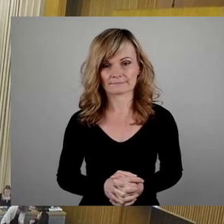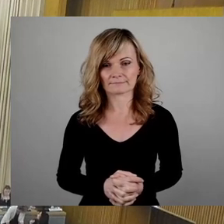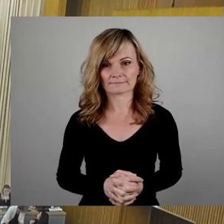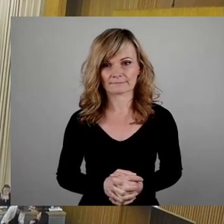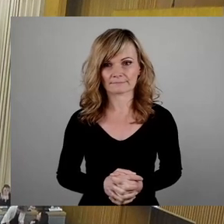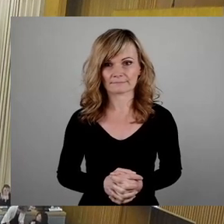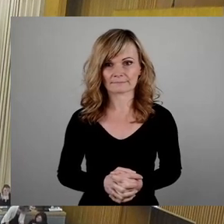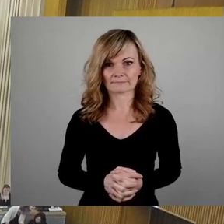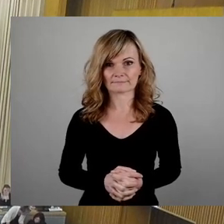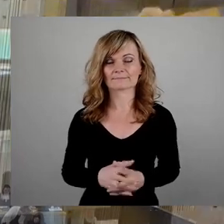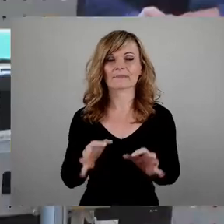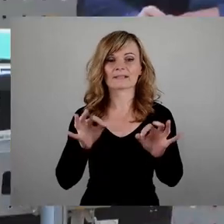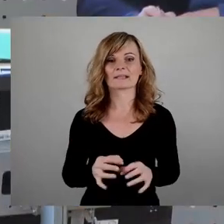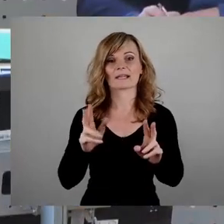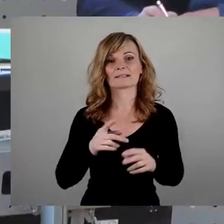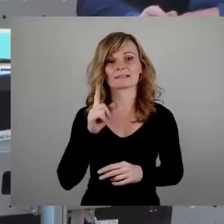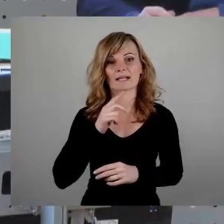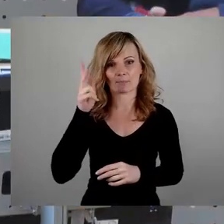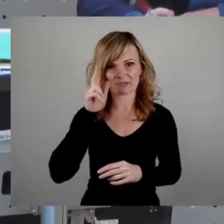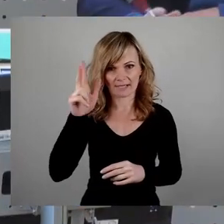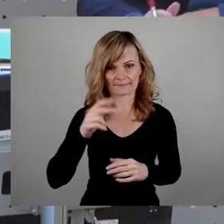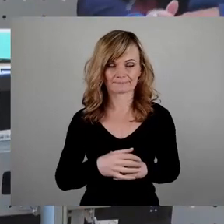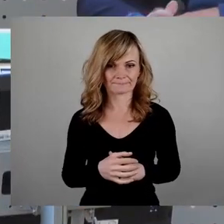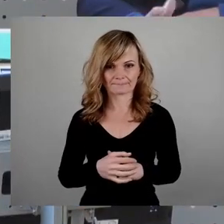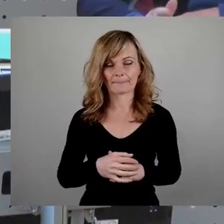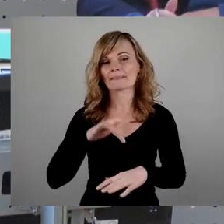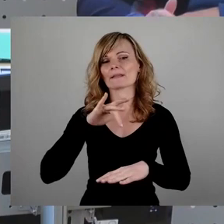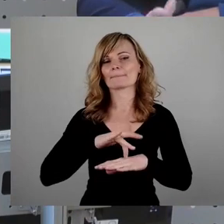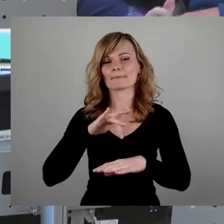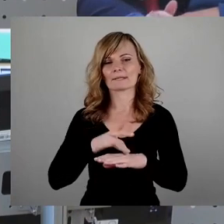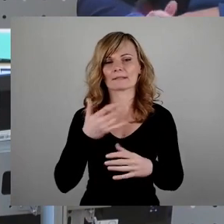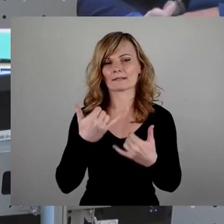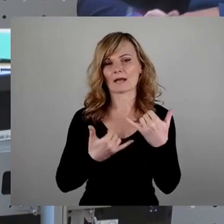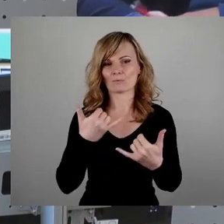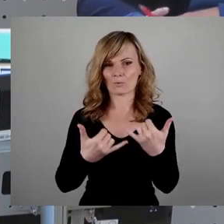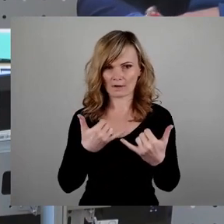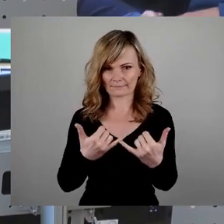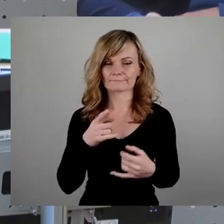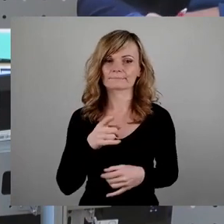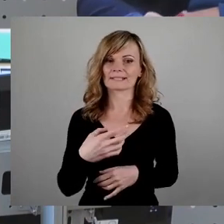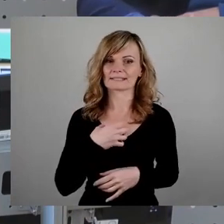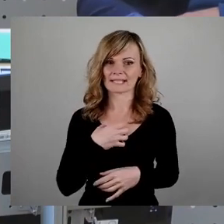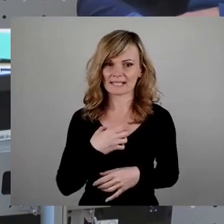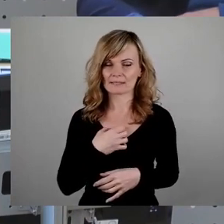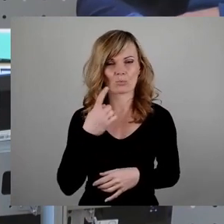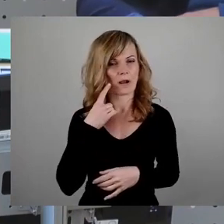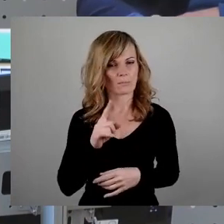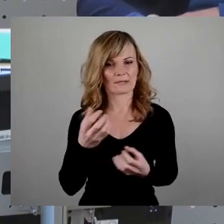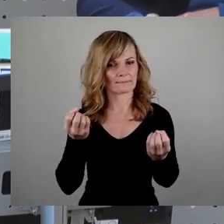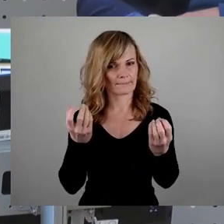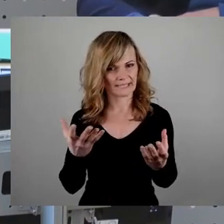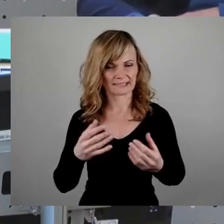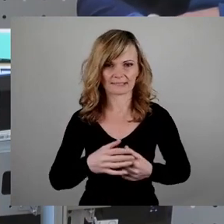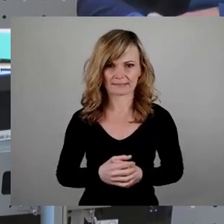Sehr geehrte Damen und Herren, Mitte Januar trug sich in Dresden Unglaubliches zu. Da